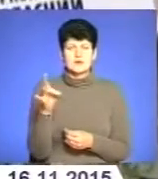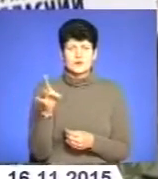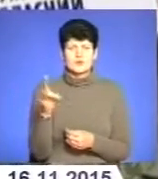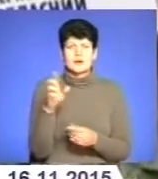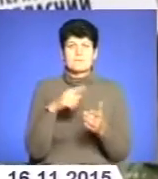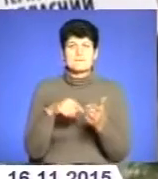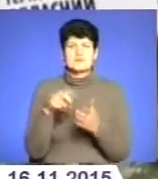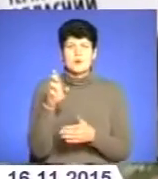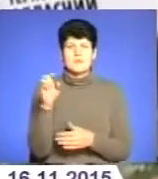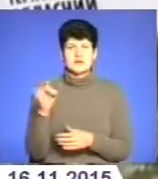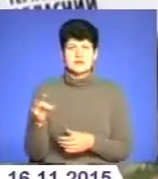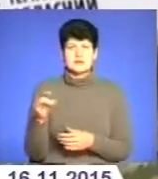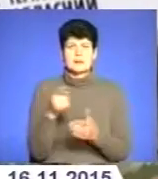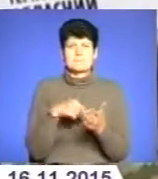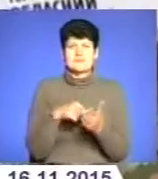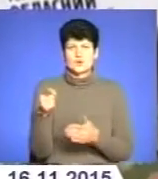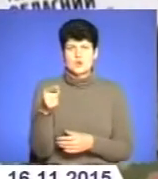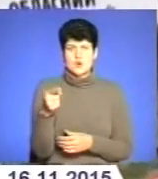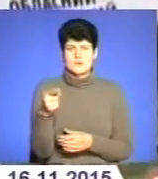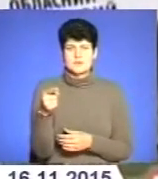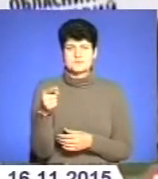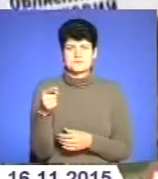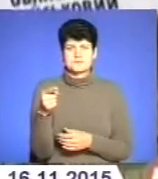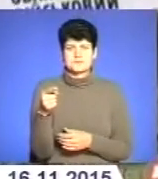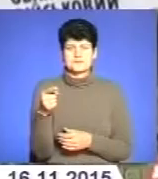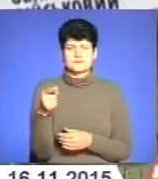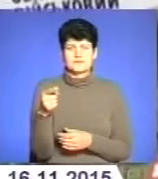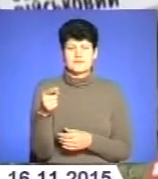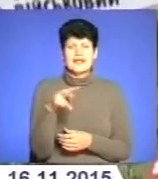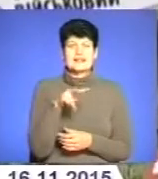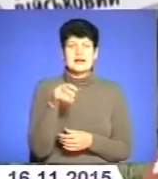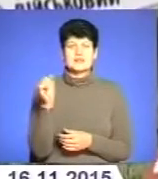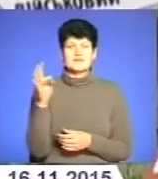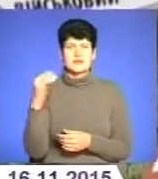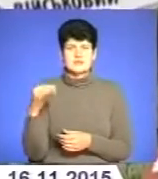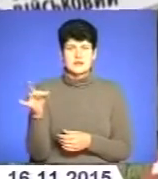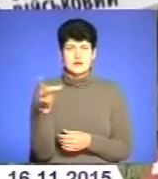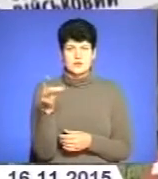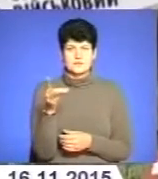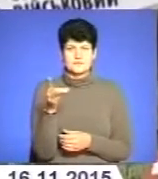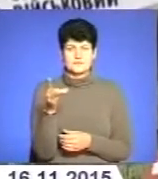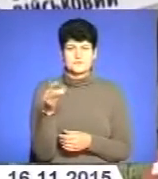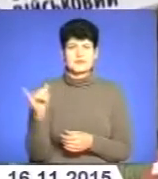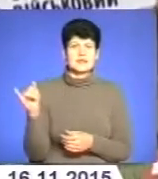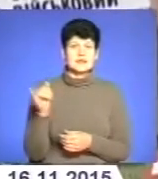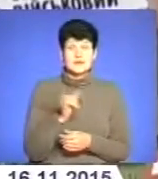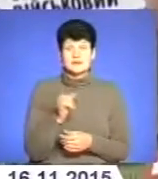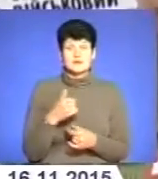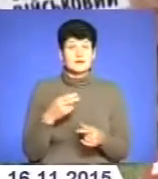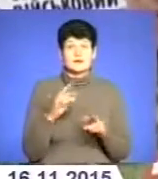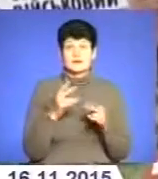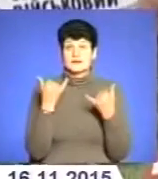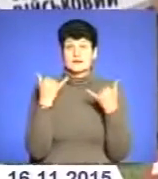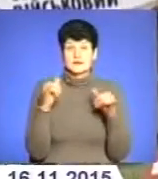Бережанах, в місті Тернополі, в Вонівецькому районі і, як не парадоксально, в